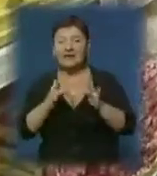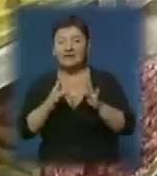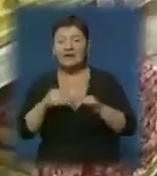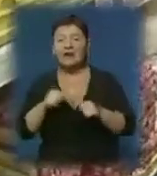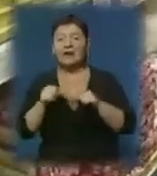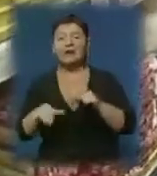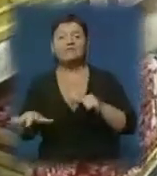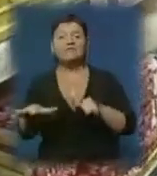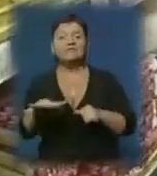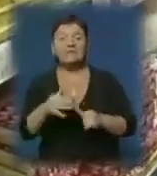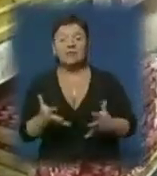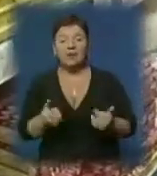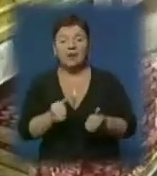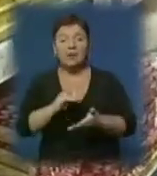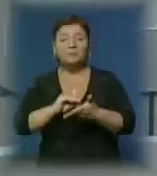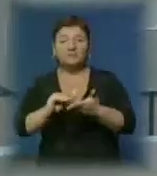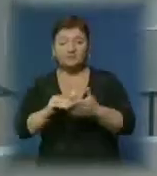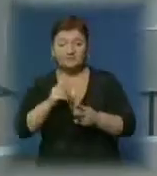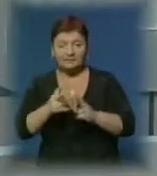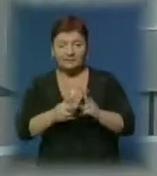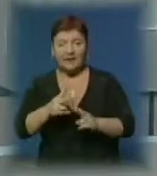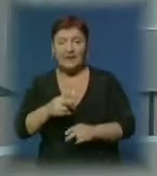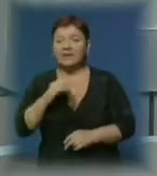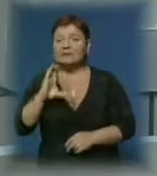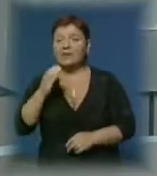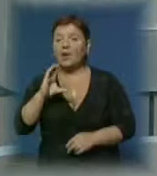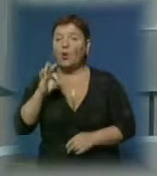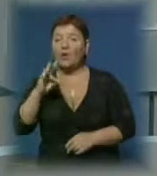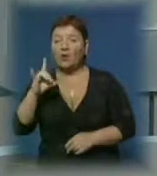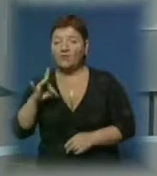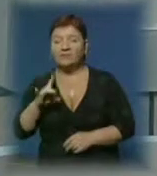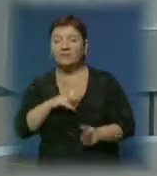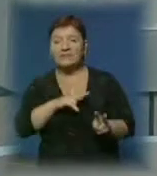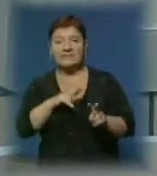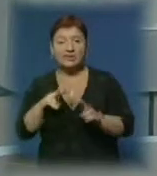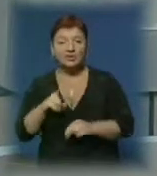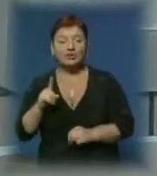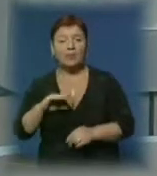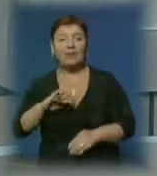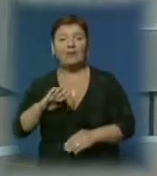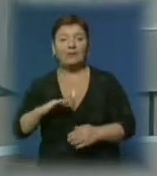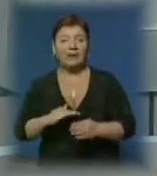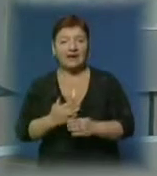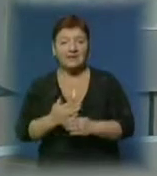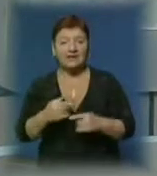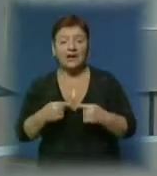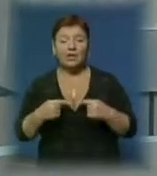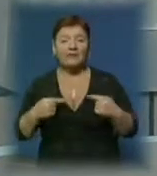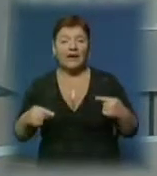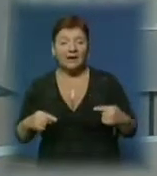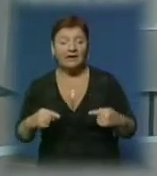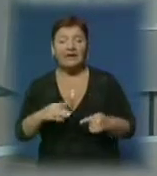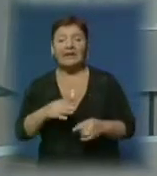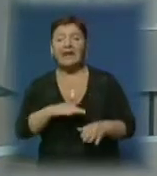Крім того, всі вони отримали приписи. Сергій Орєхов запевняє, що інспекція відстежує, аби неякісні товари не лише зняли з